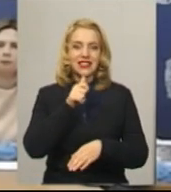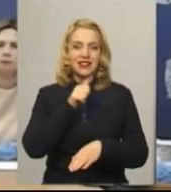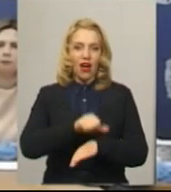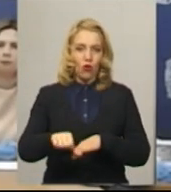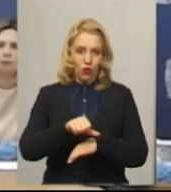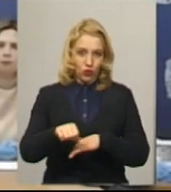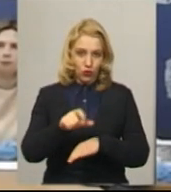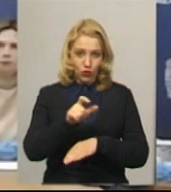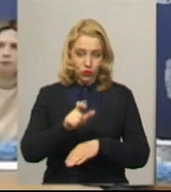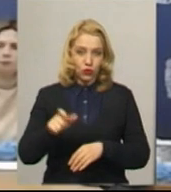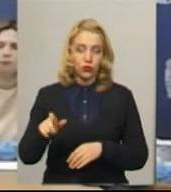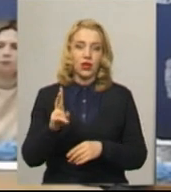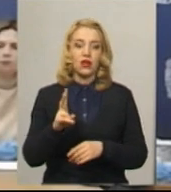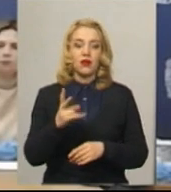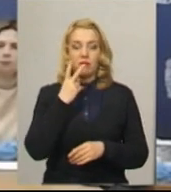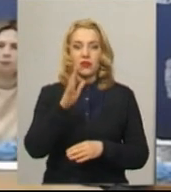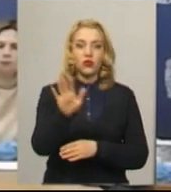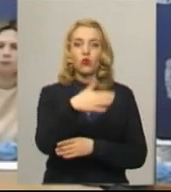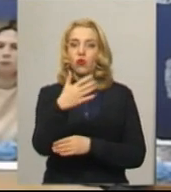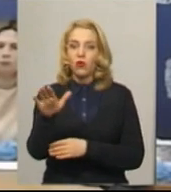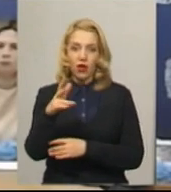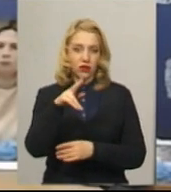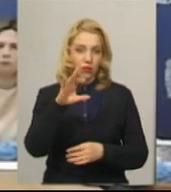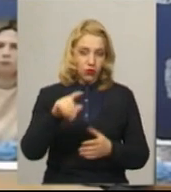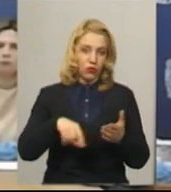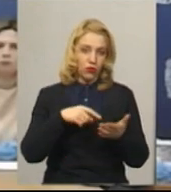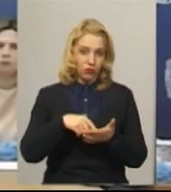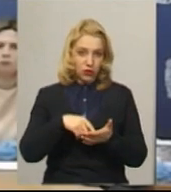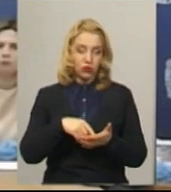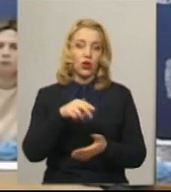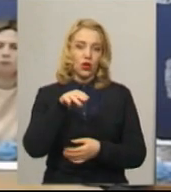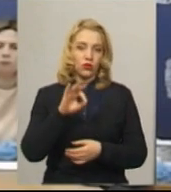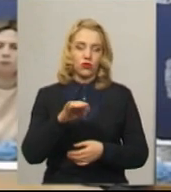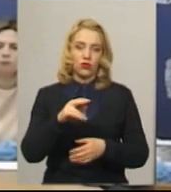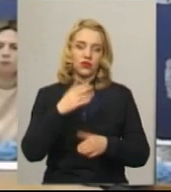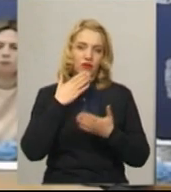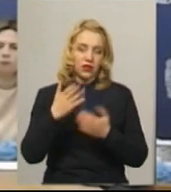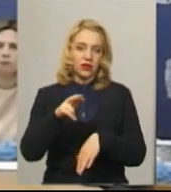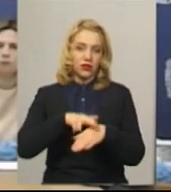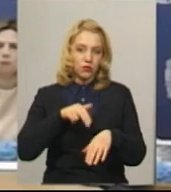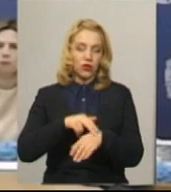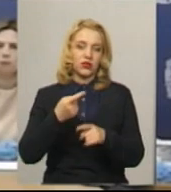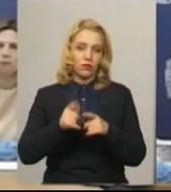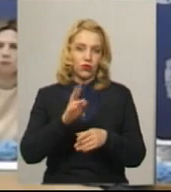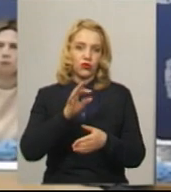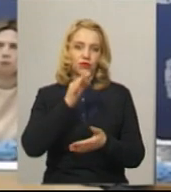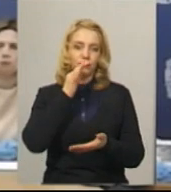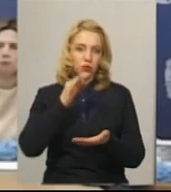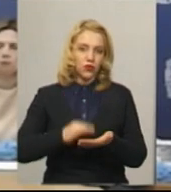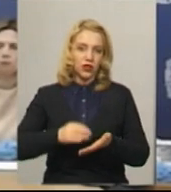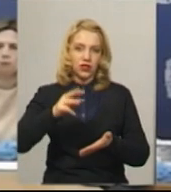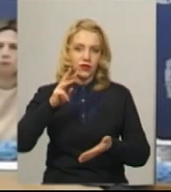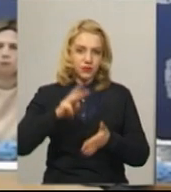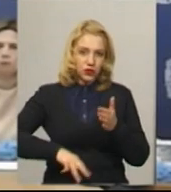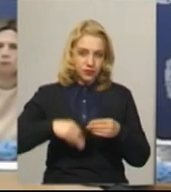розгулюють вулицями, будь ласка, телефонуйте до Нацполіції і ці особи будуть притягнуті до відповідальності. Якщо відповідні